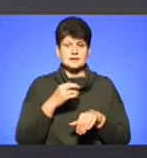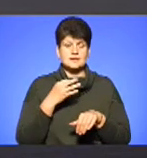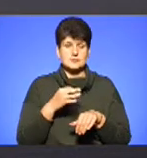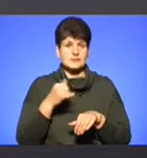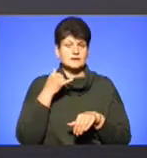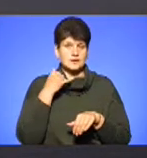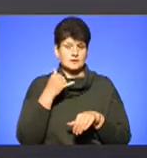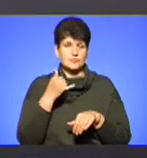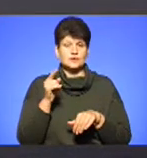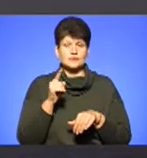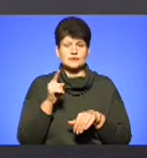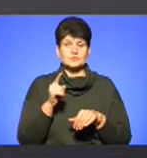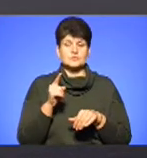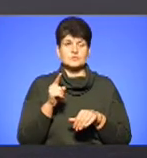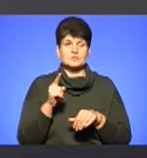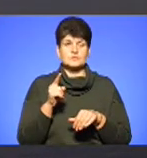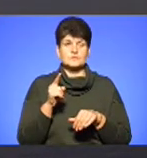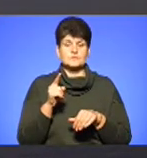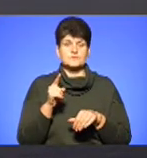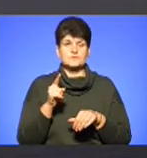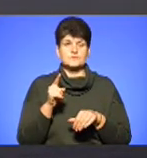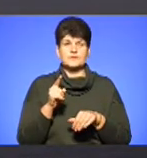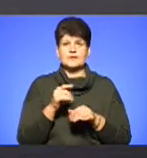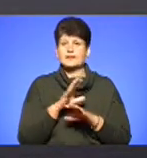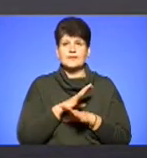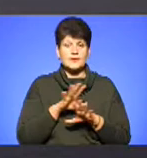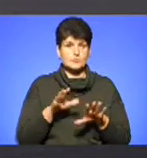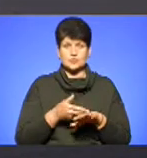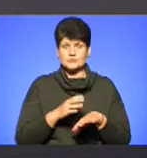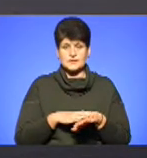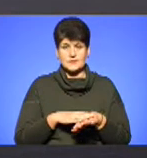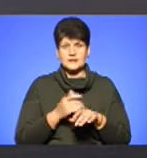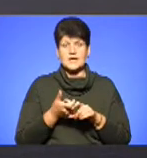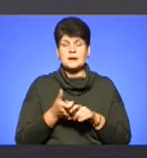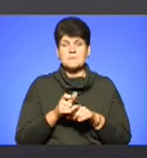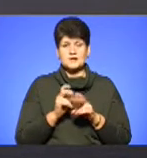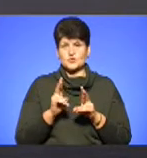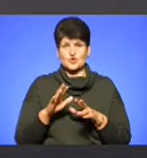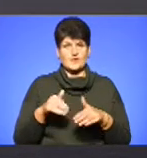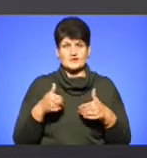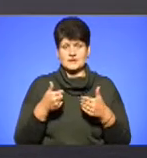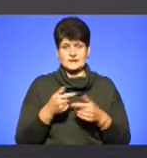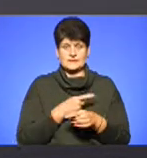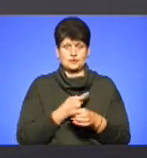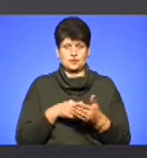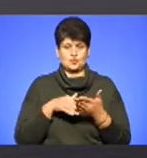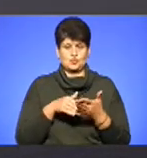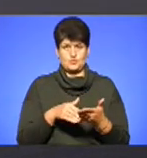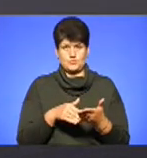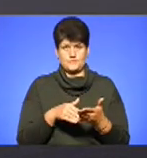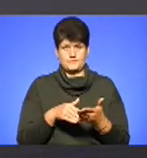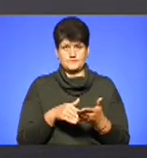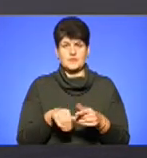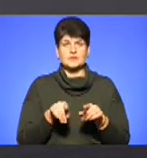телефонному режимі нам сьогодні, що не було ускладнень і більше ніхто не звертався за медичною допомогою.